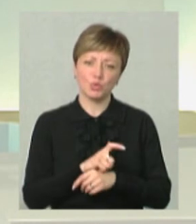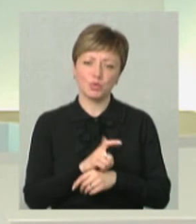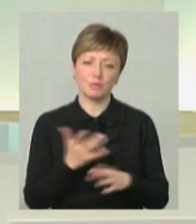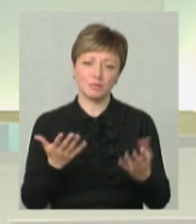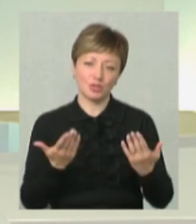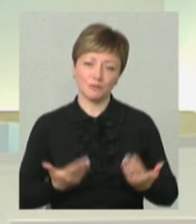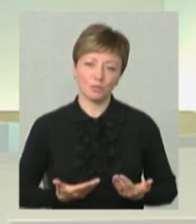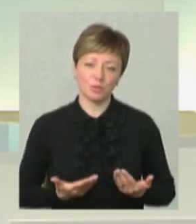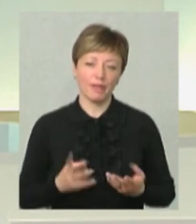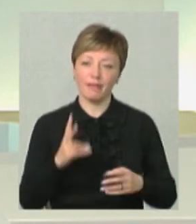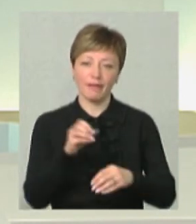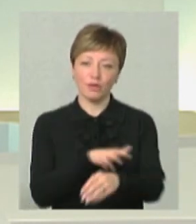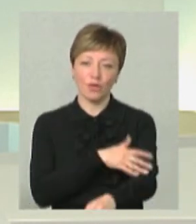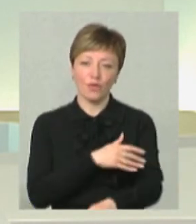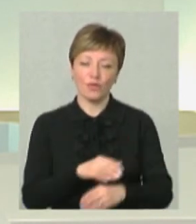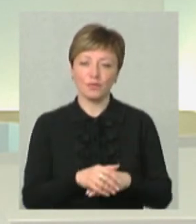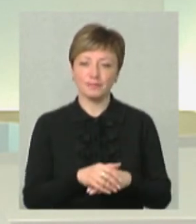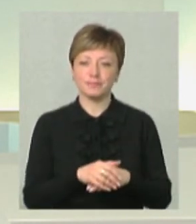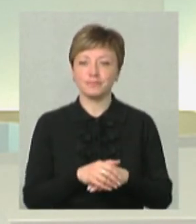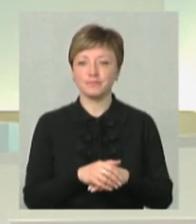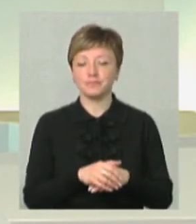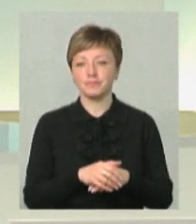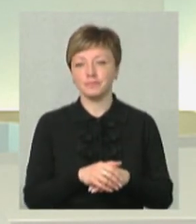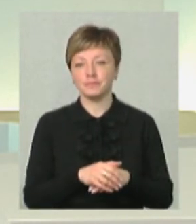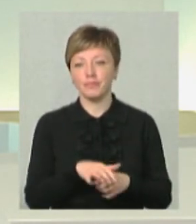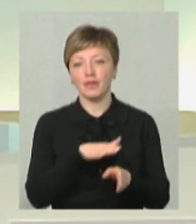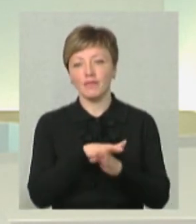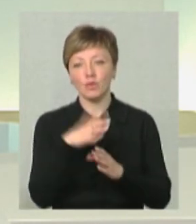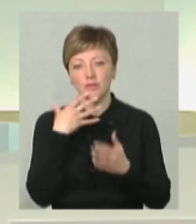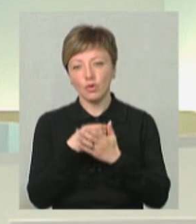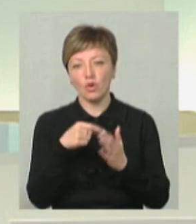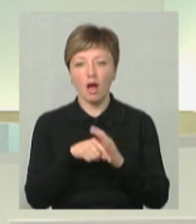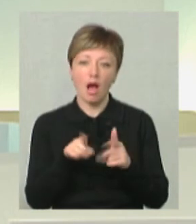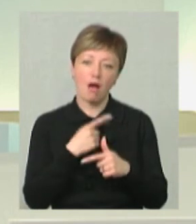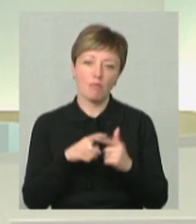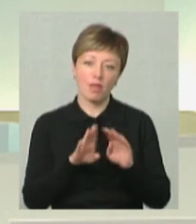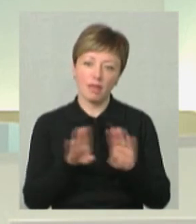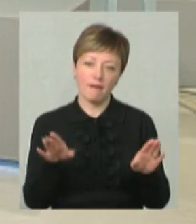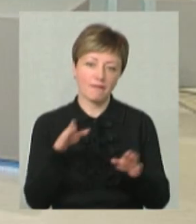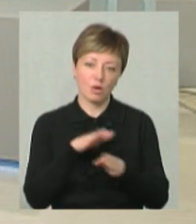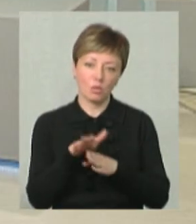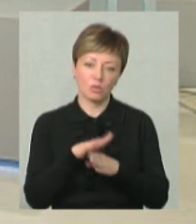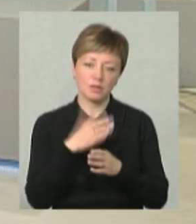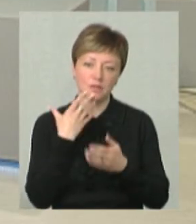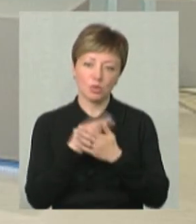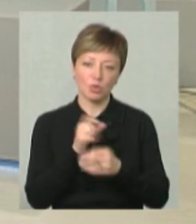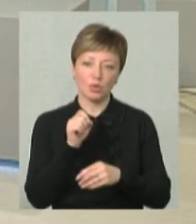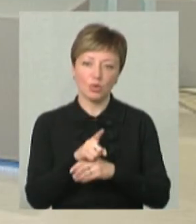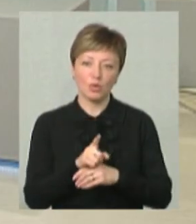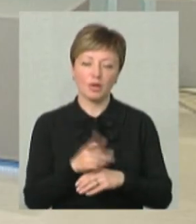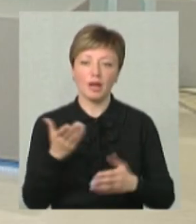вони живуть недовго і виконують свою роль. Або не виконують свою роль, якщо вони, скажімо,